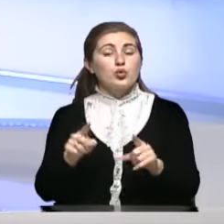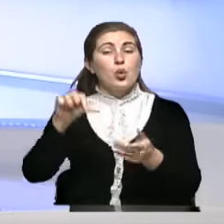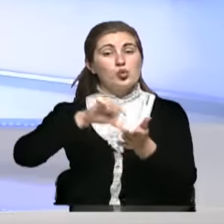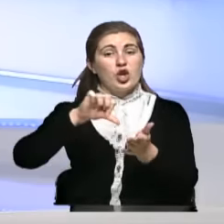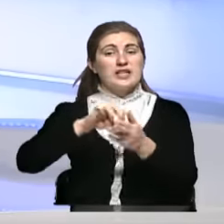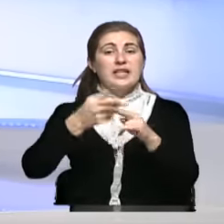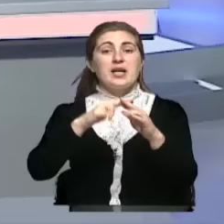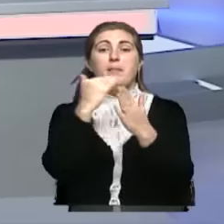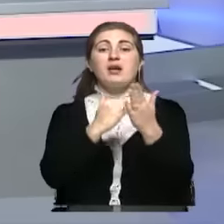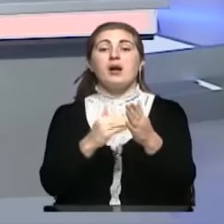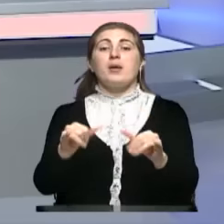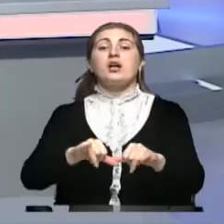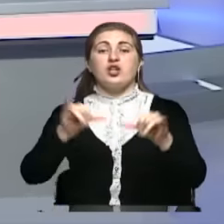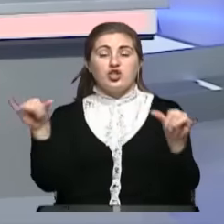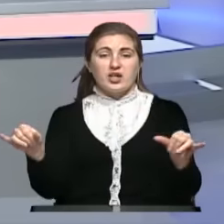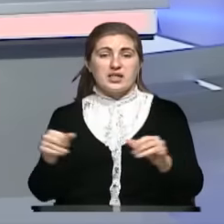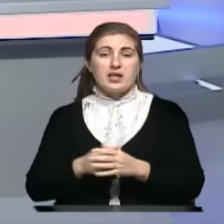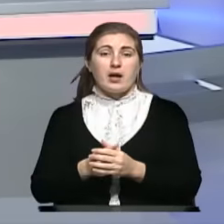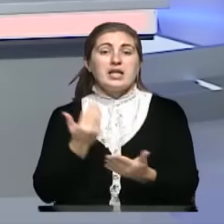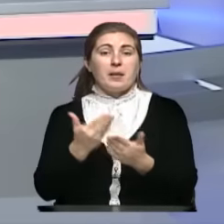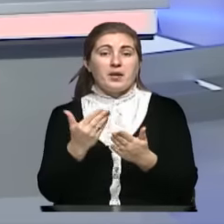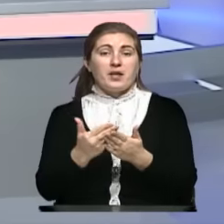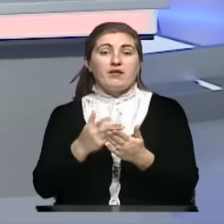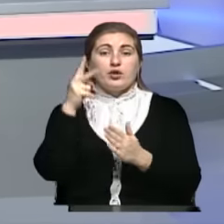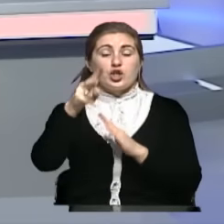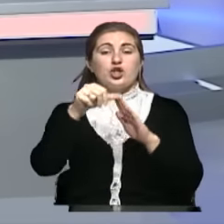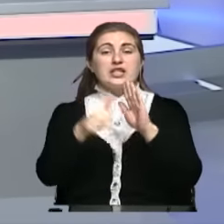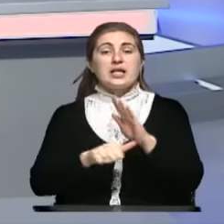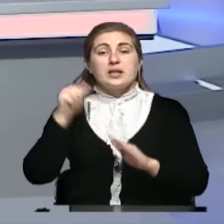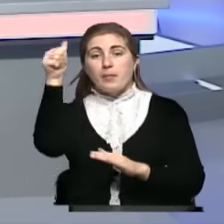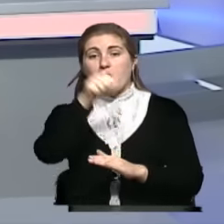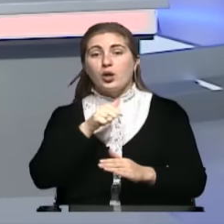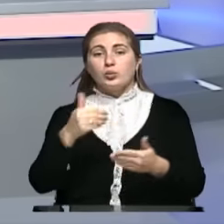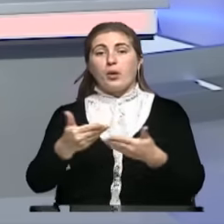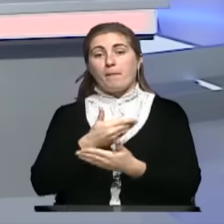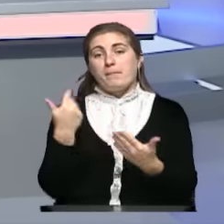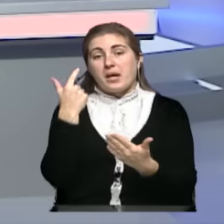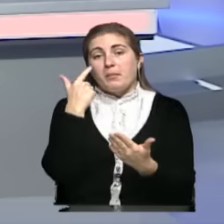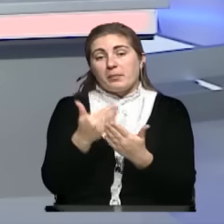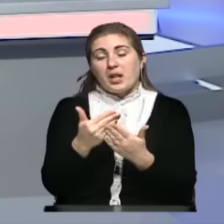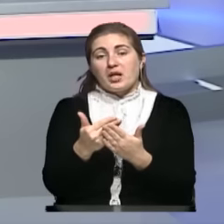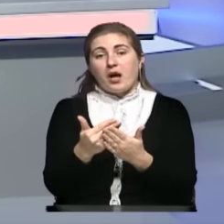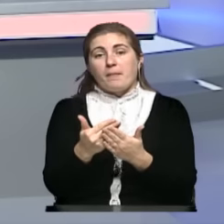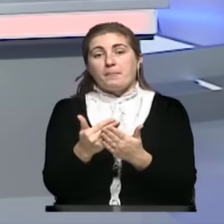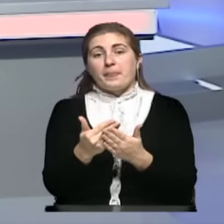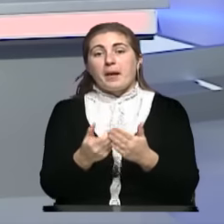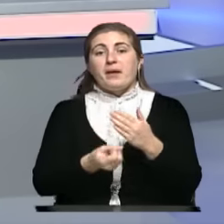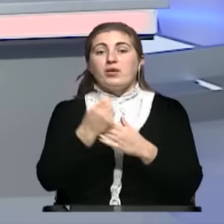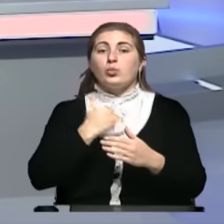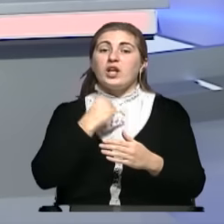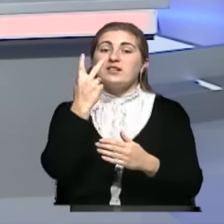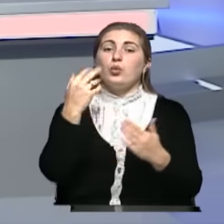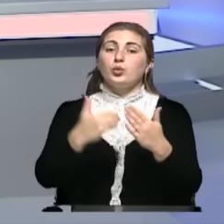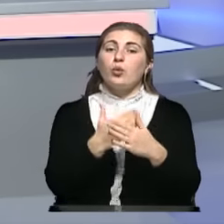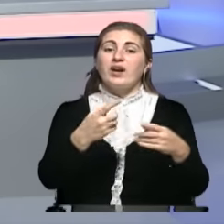этих программ расширятся. Например, в 2016 году мы предполагаем появление у нас двух новых